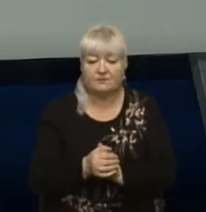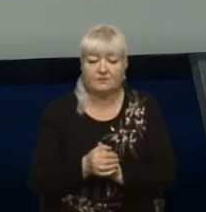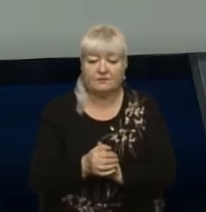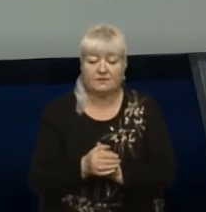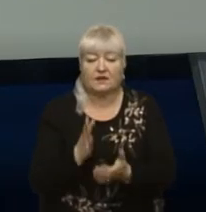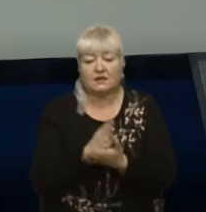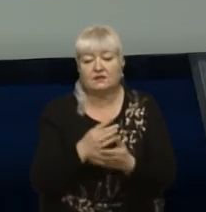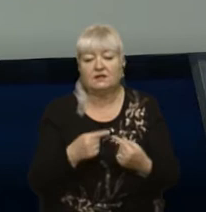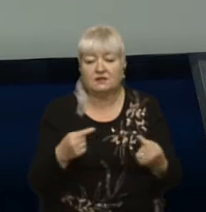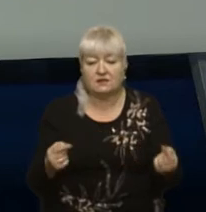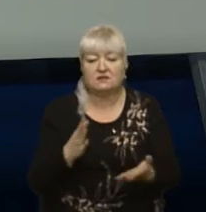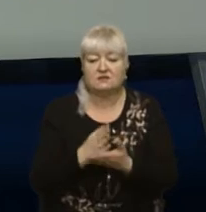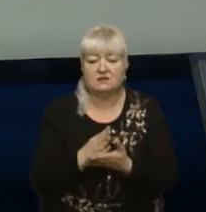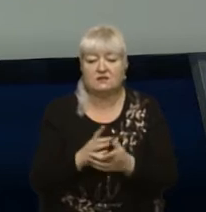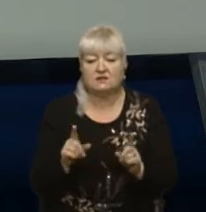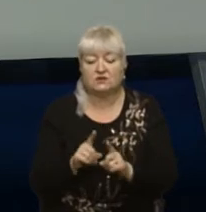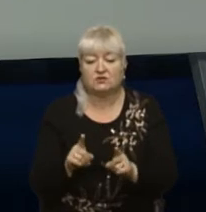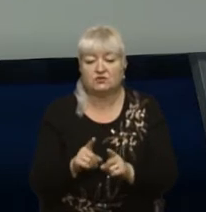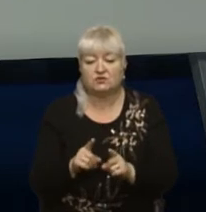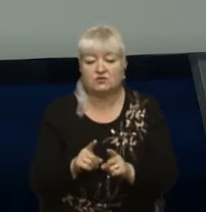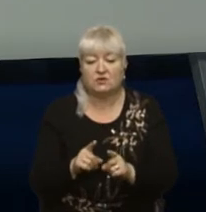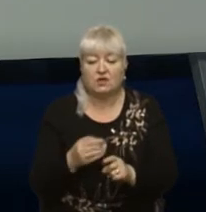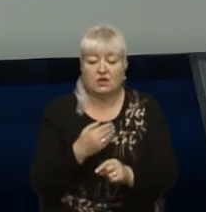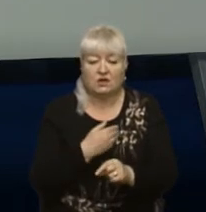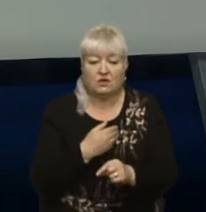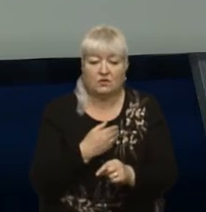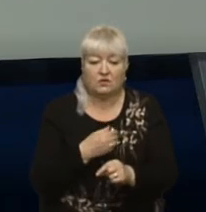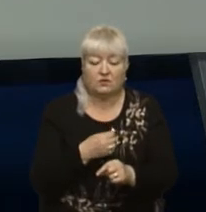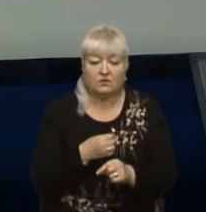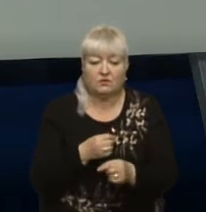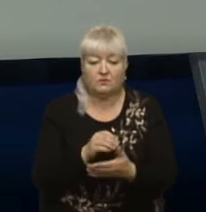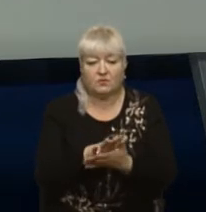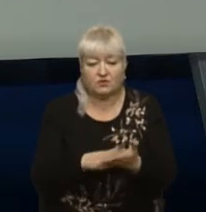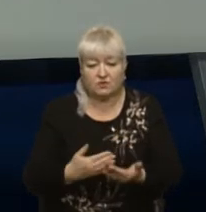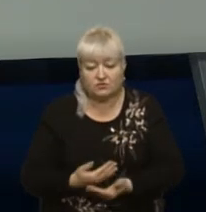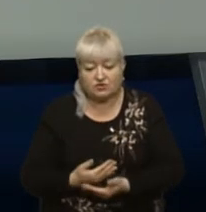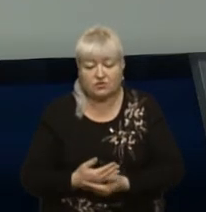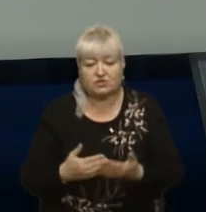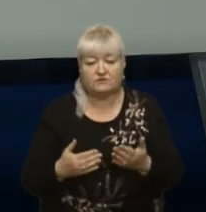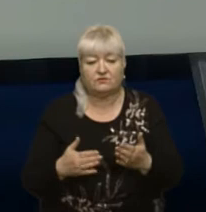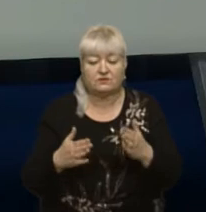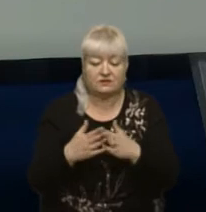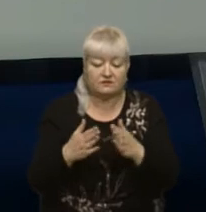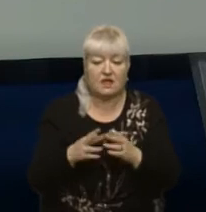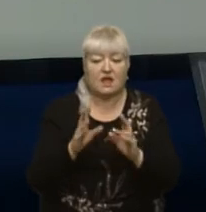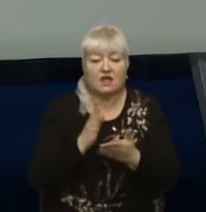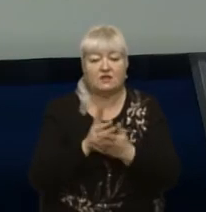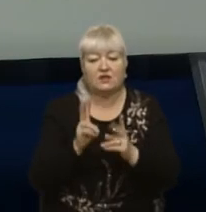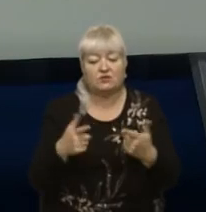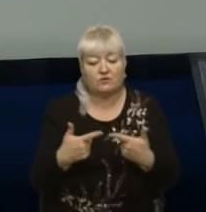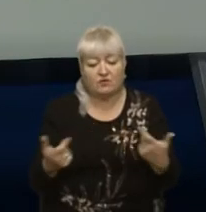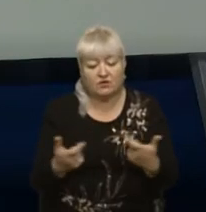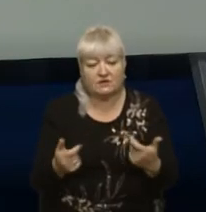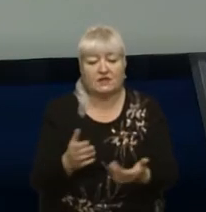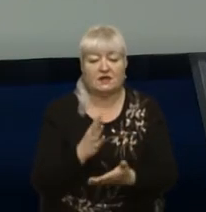Є різні. Є ті, що все ж таки продовжують проживати в рідних, близьких. Є ті, які в готельних комплексах. Є люди, яким не